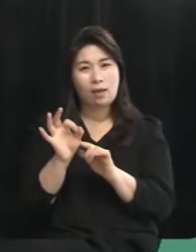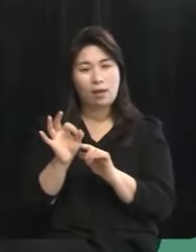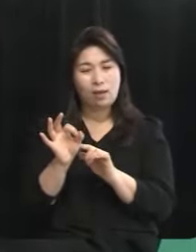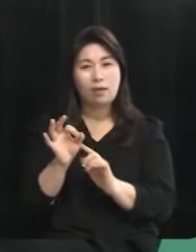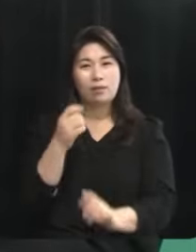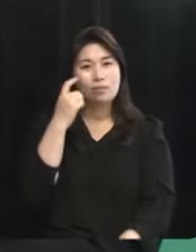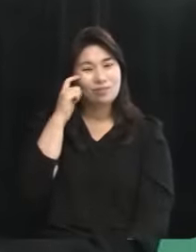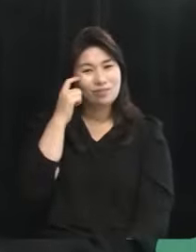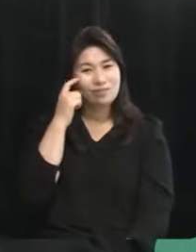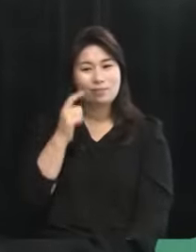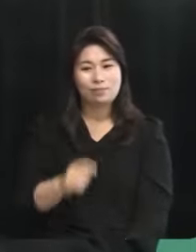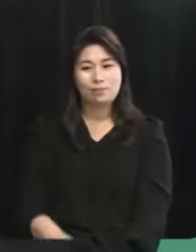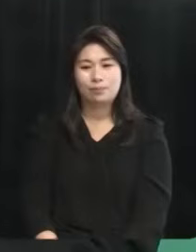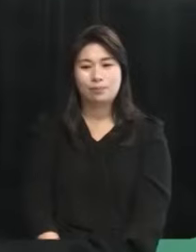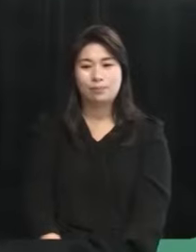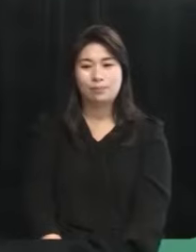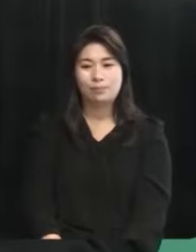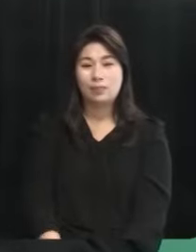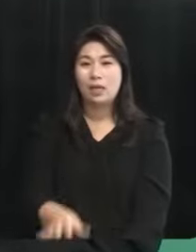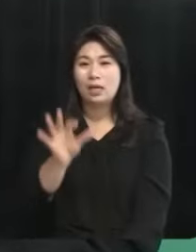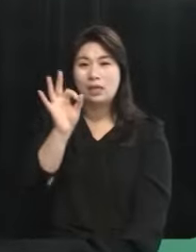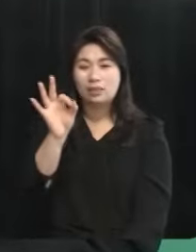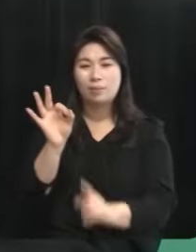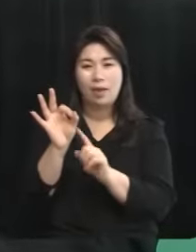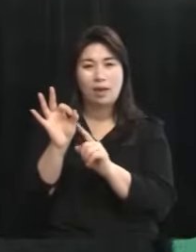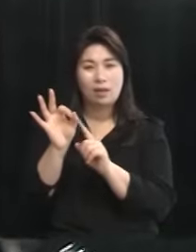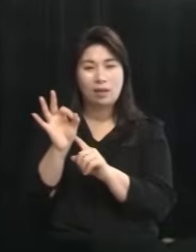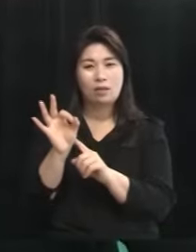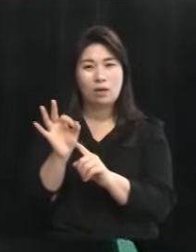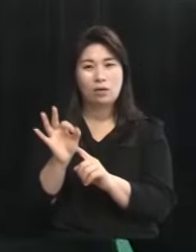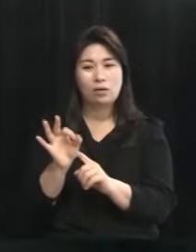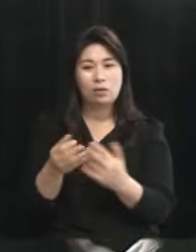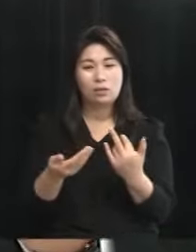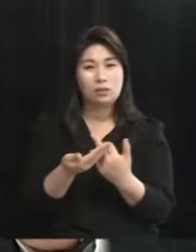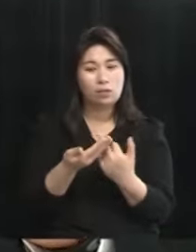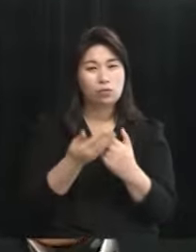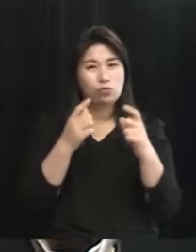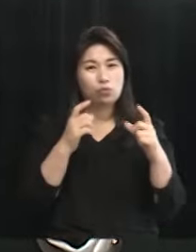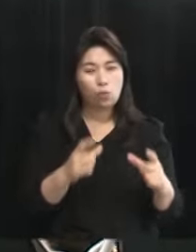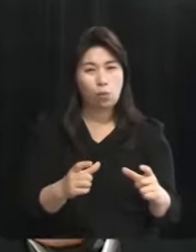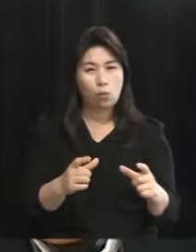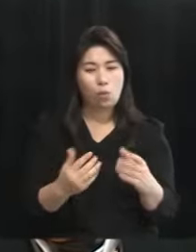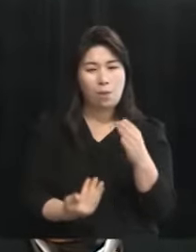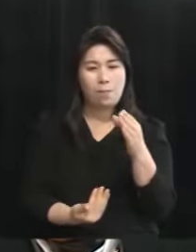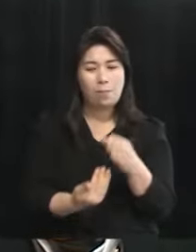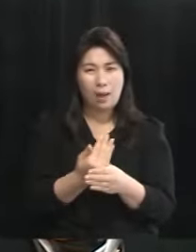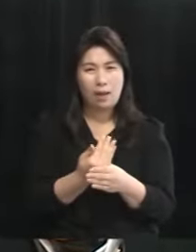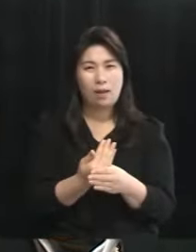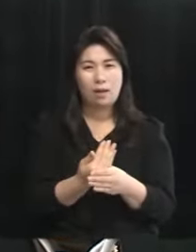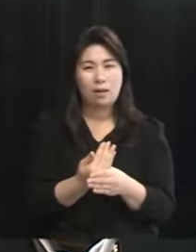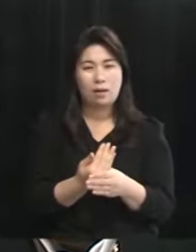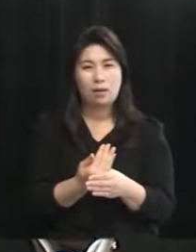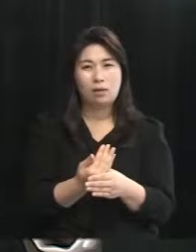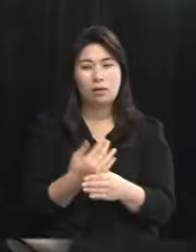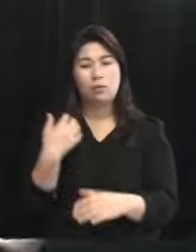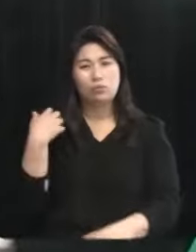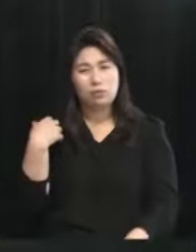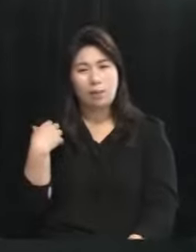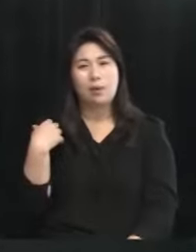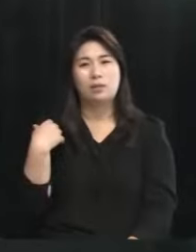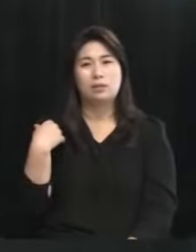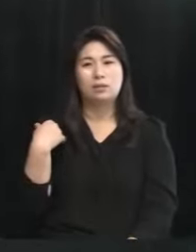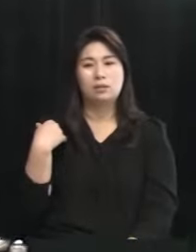좋다라고 생각하십니까? 그 금액에 대한 부분은 제주에서 발생하는 어떤